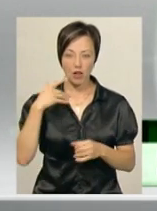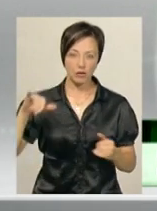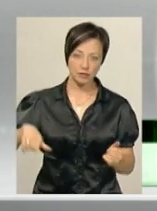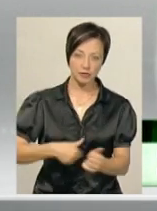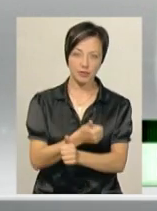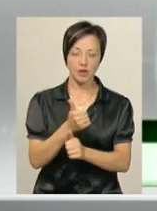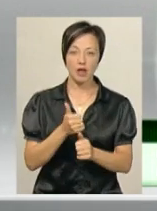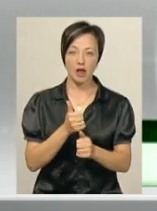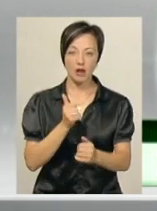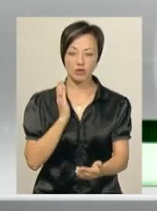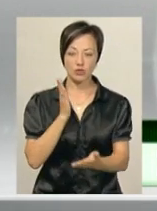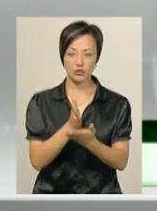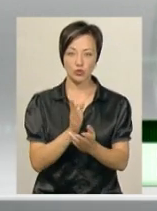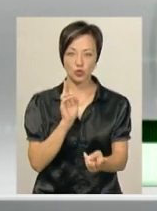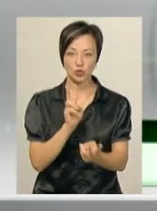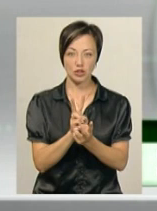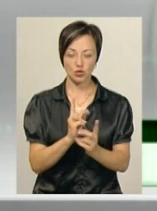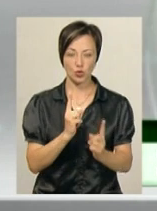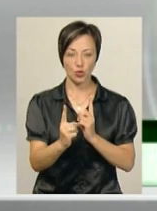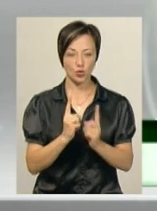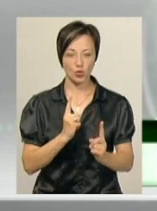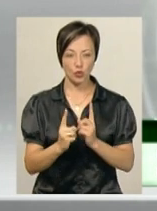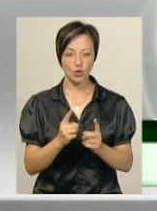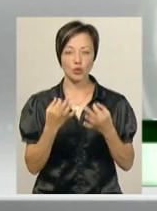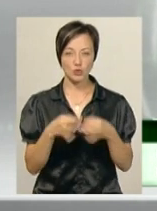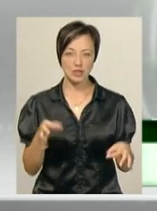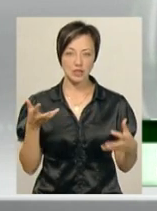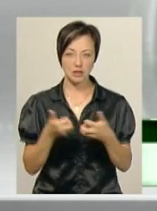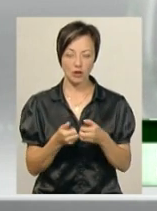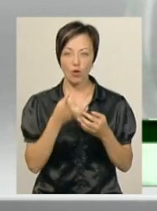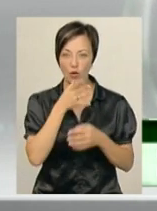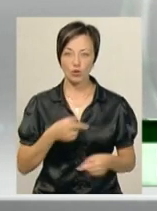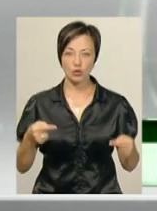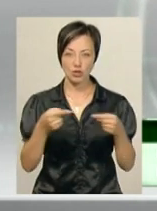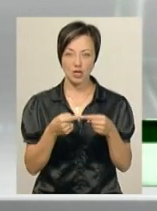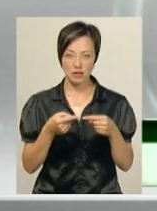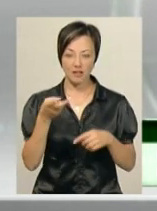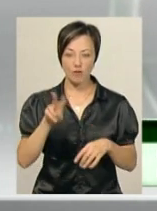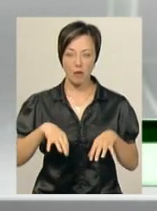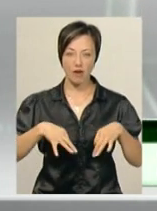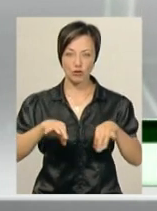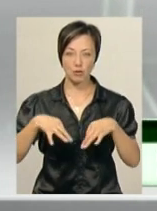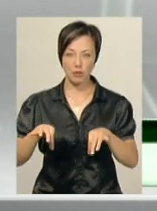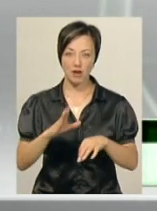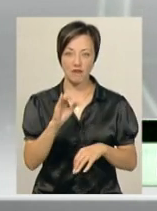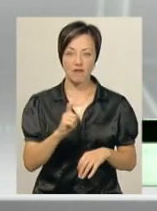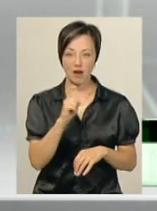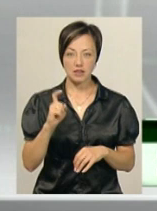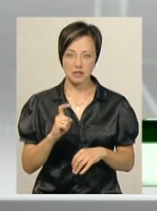обгону виїхав на смугу зустрічного руху, де допустив звіснення одночасно з двома автомобілями ВАЗ